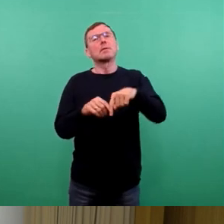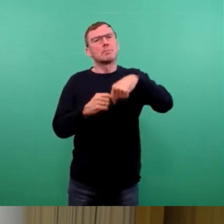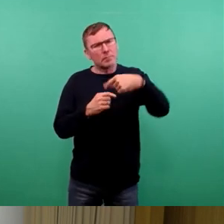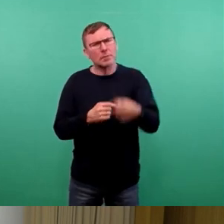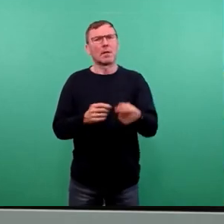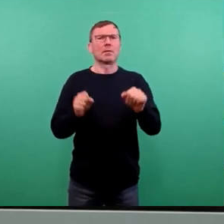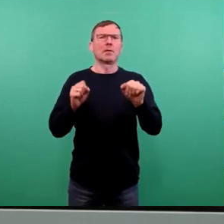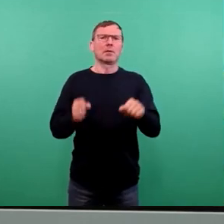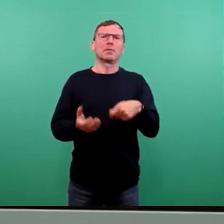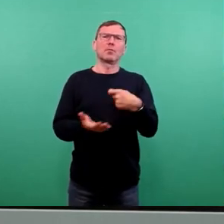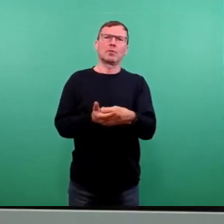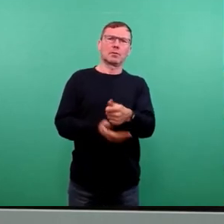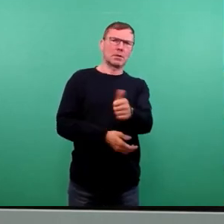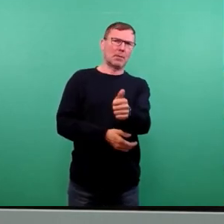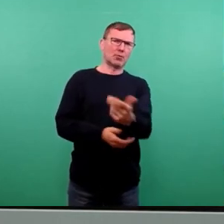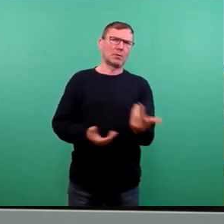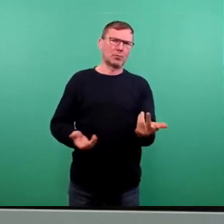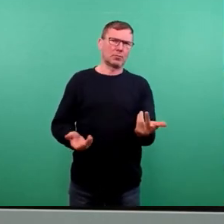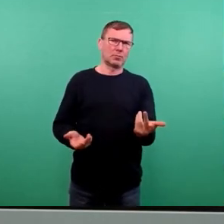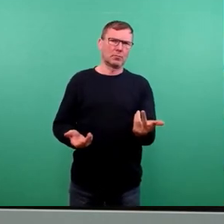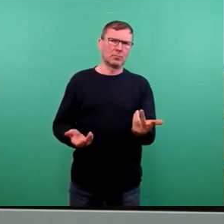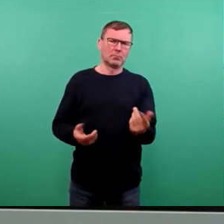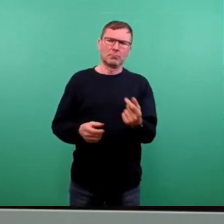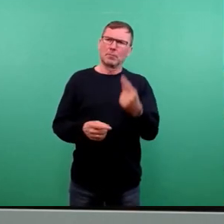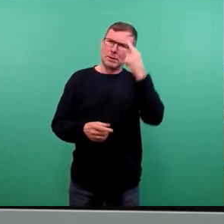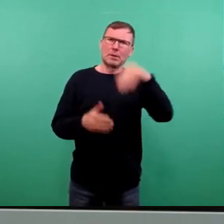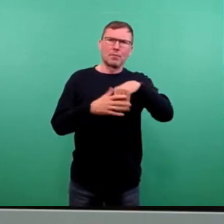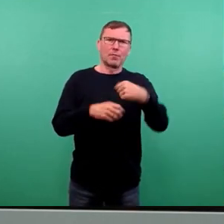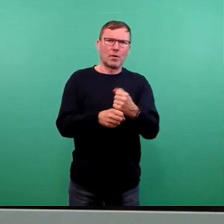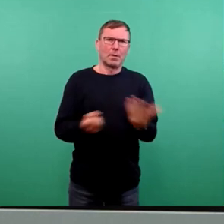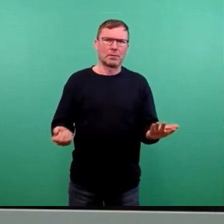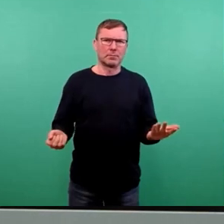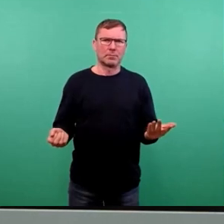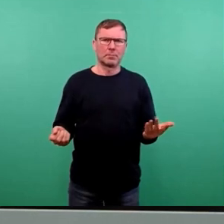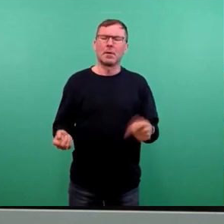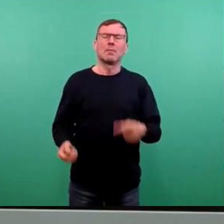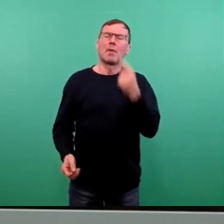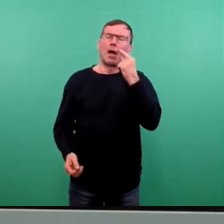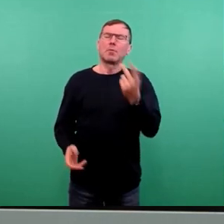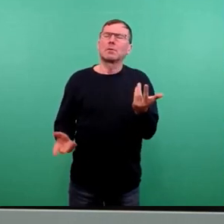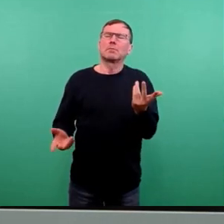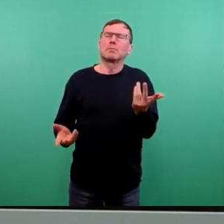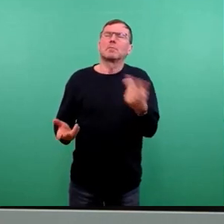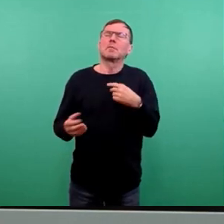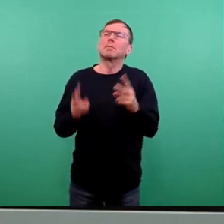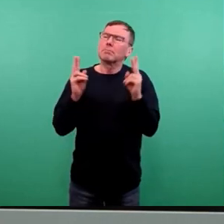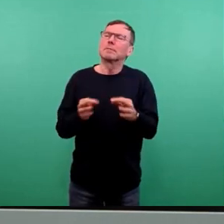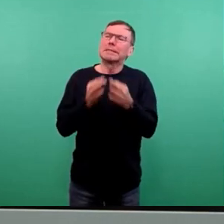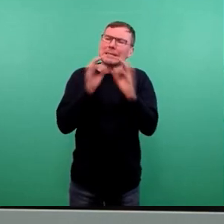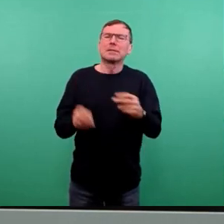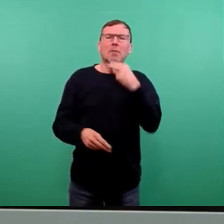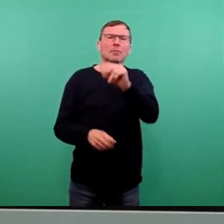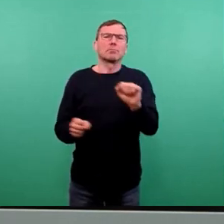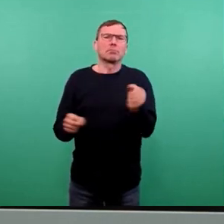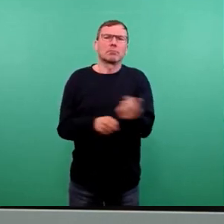Kostenabschätzung erst sinnfällig machen. Aber im Moment kann ich Ihnen noch nicht final beantworten, weil wir dann noch in